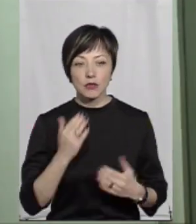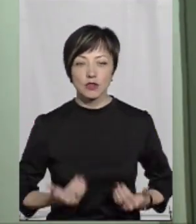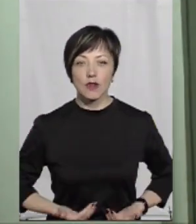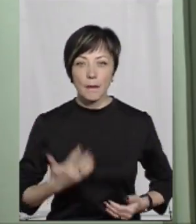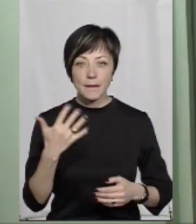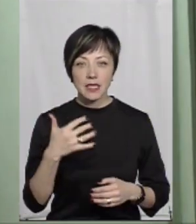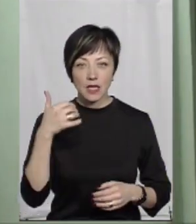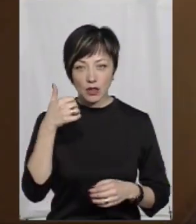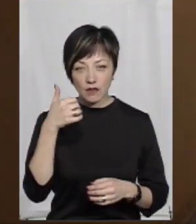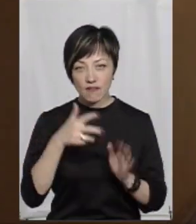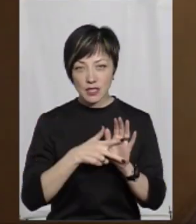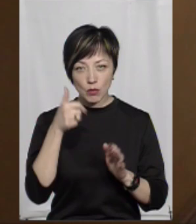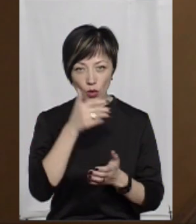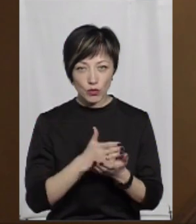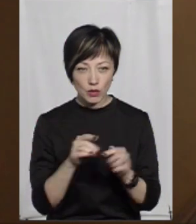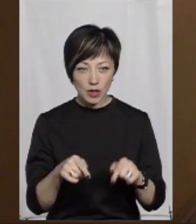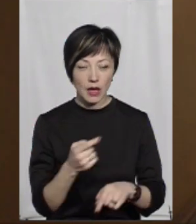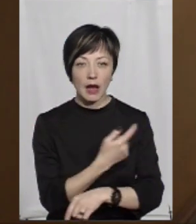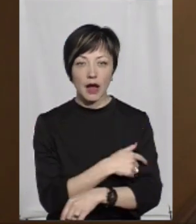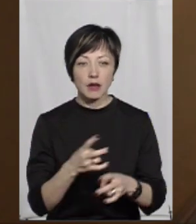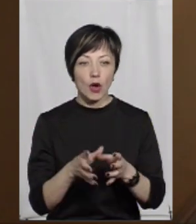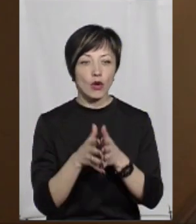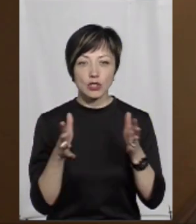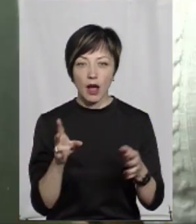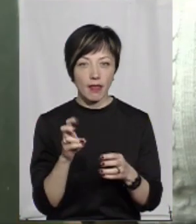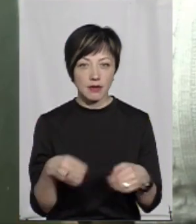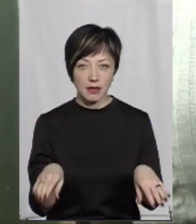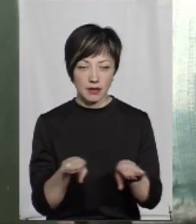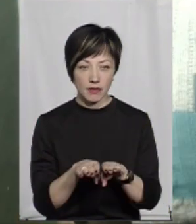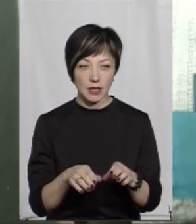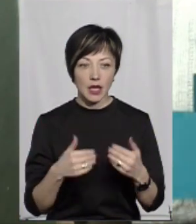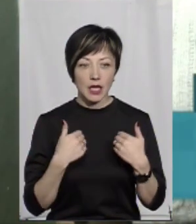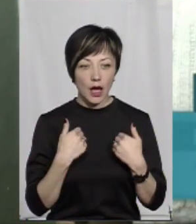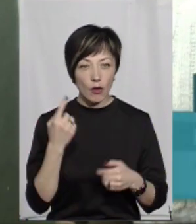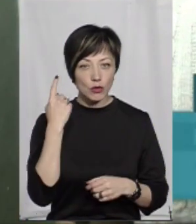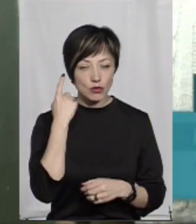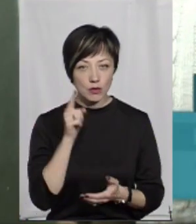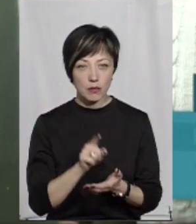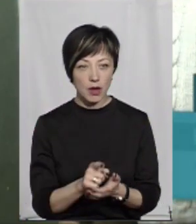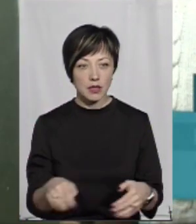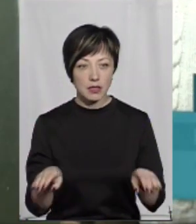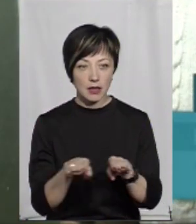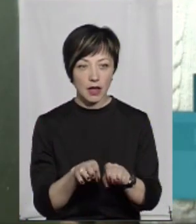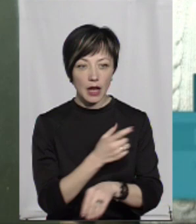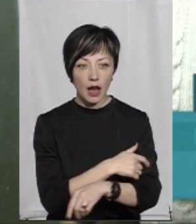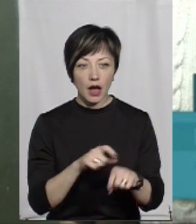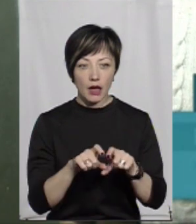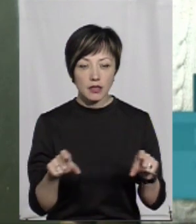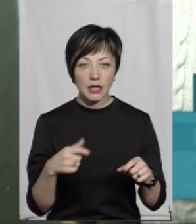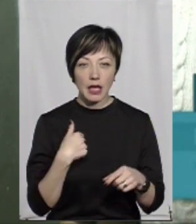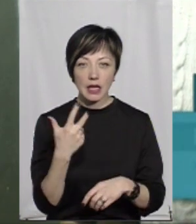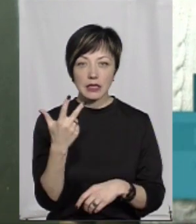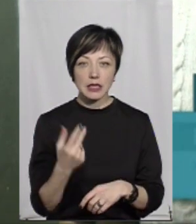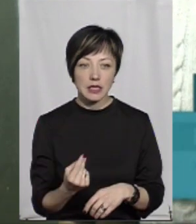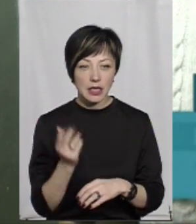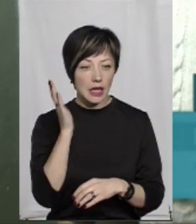58 років. Каже, лікарню потрібно розширювати, а не закривати. Я почула, що маю закривати лікарню, я три дні